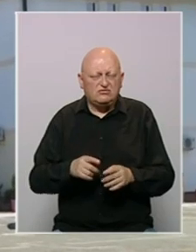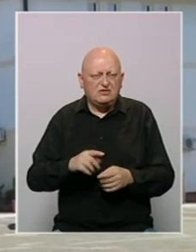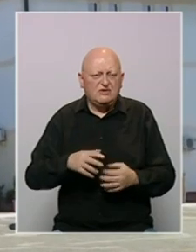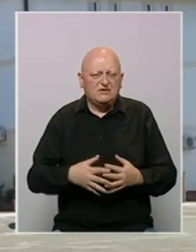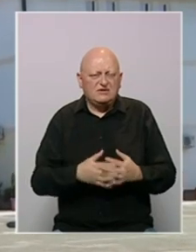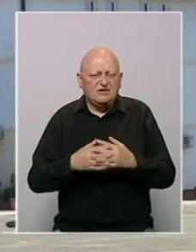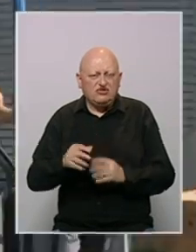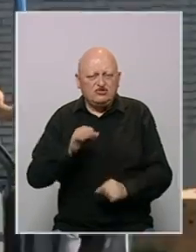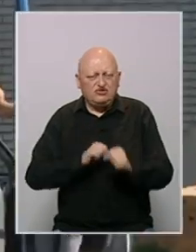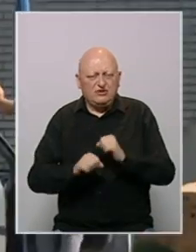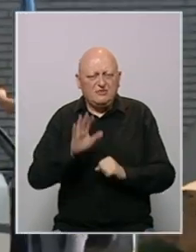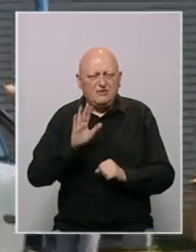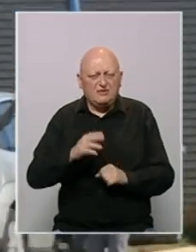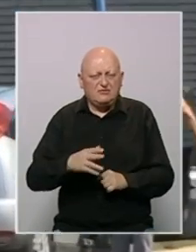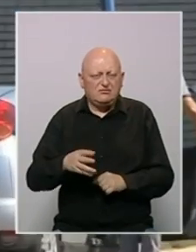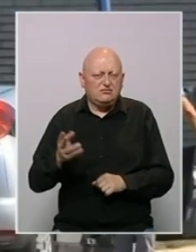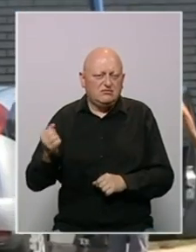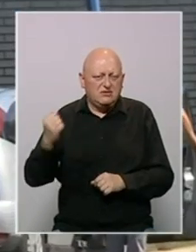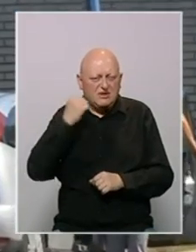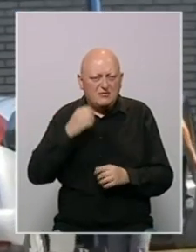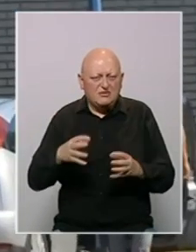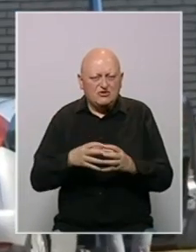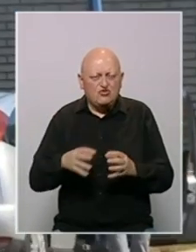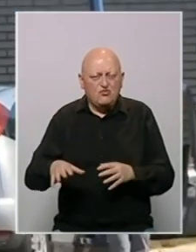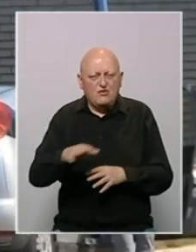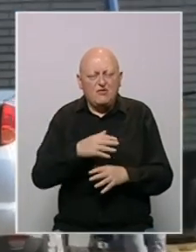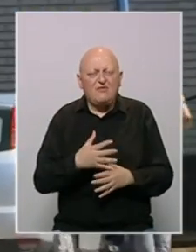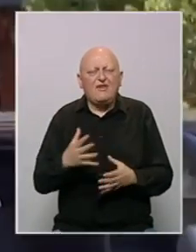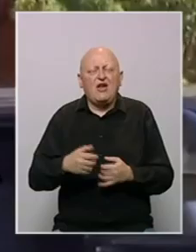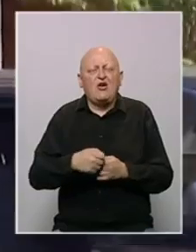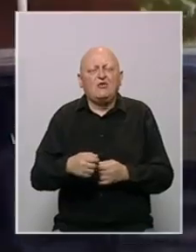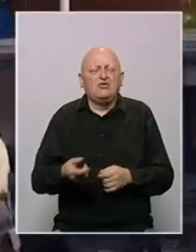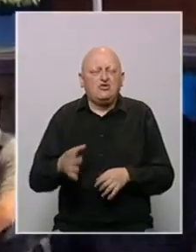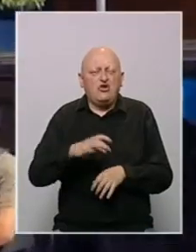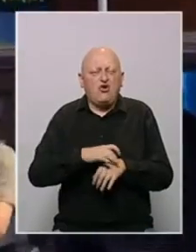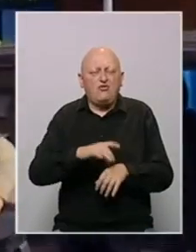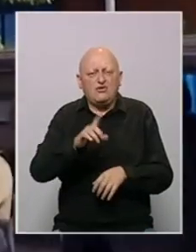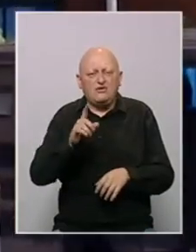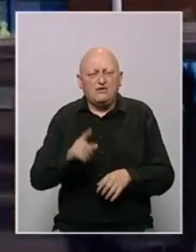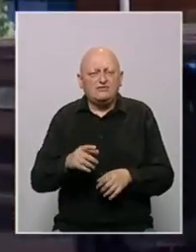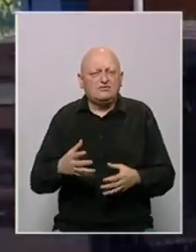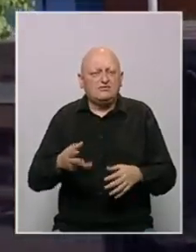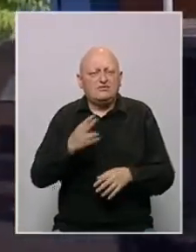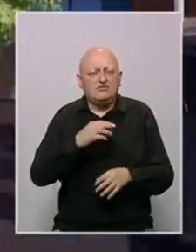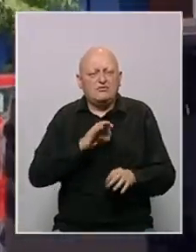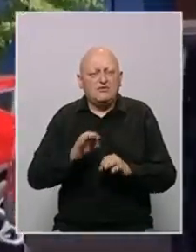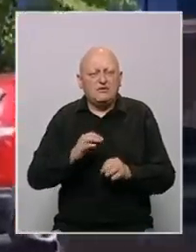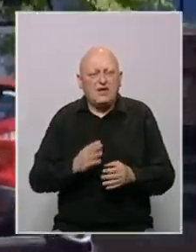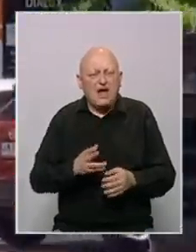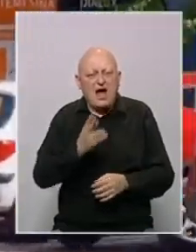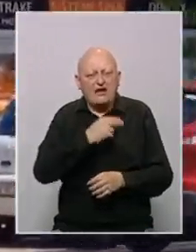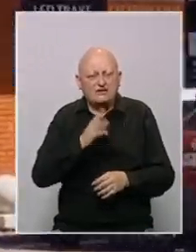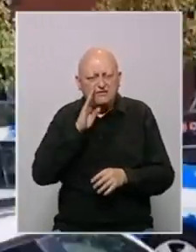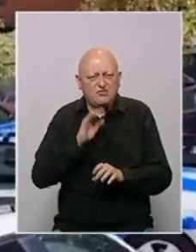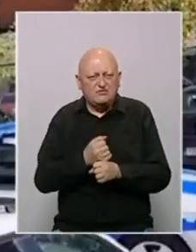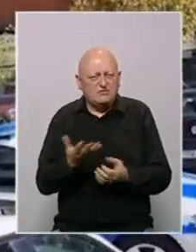sarađivali i štitili pripadnike kriminalnih grupa iz regiona, u velikoj mjeri su doveli u pitanje integritet bezbjednostnih agencija u